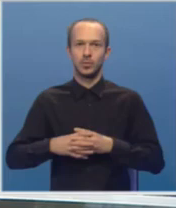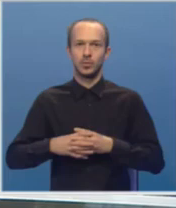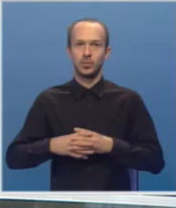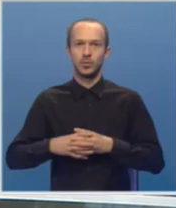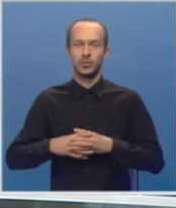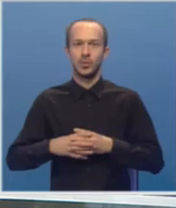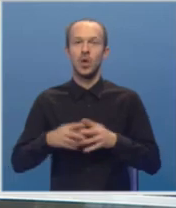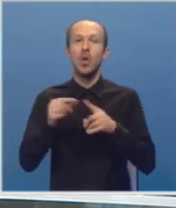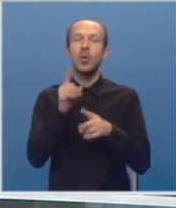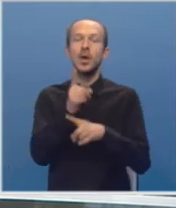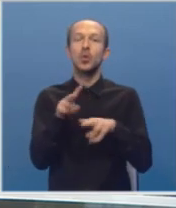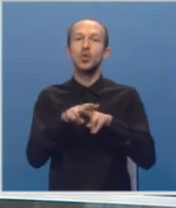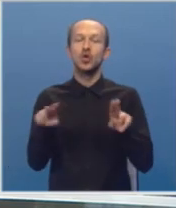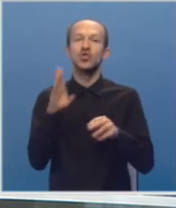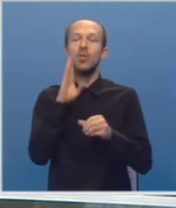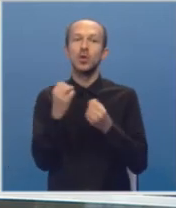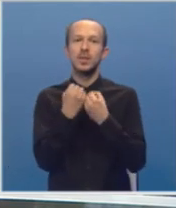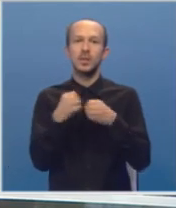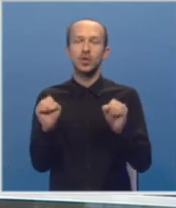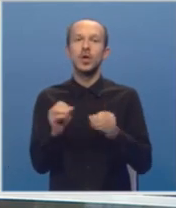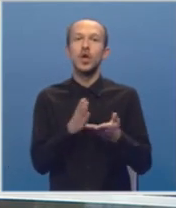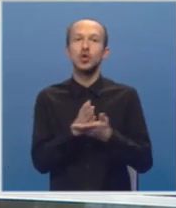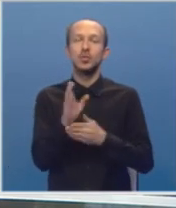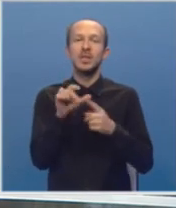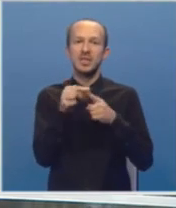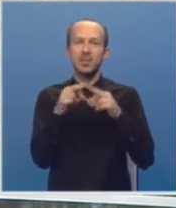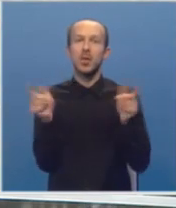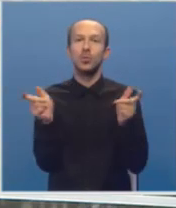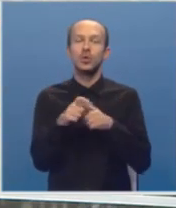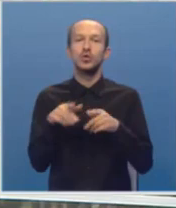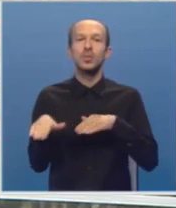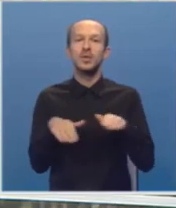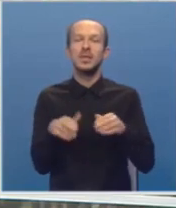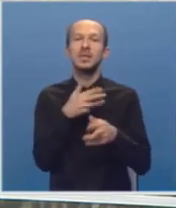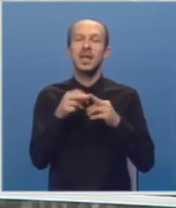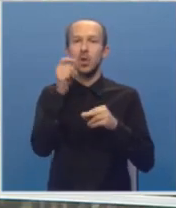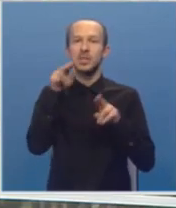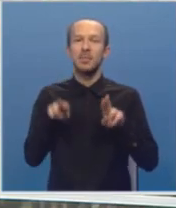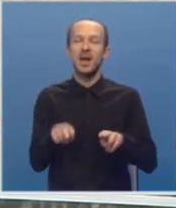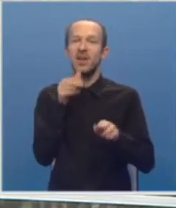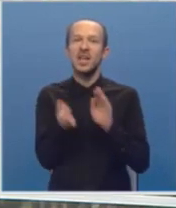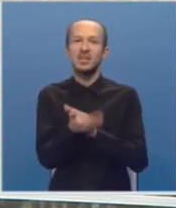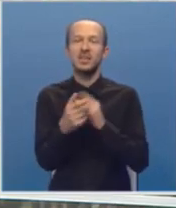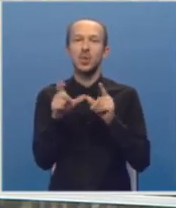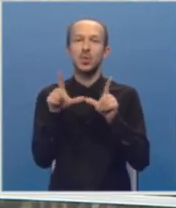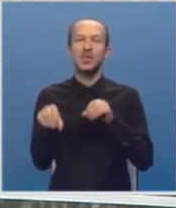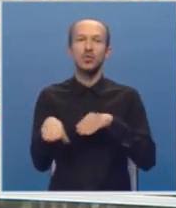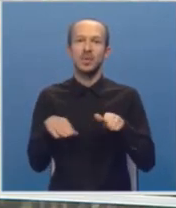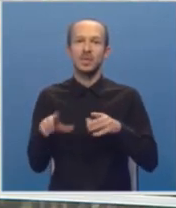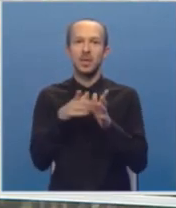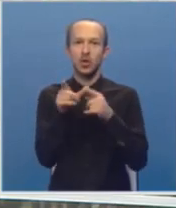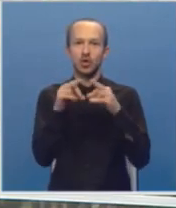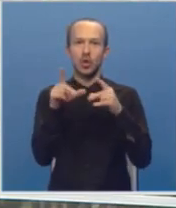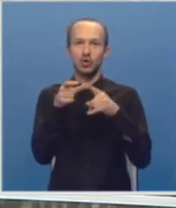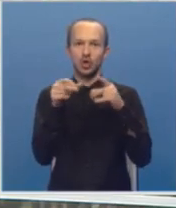Po nalogu tužilašta Bosna i Hercegovina, službenici SIPE uhapsili su ministar za ljudska prava i izbjeglice u savjetu ministara